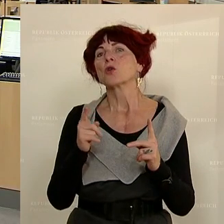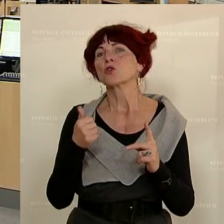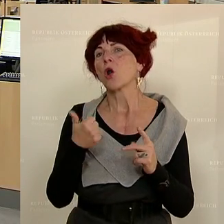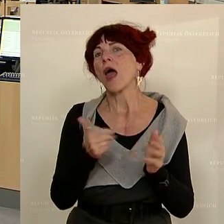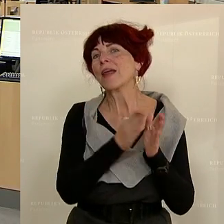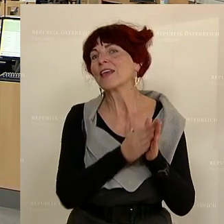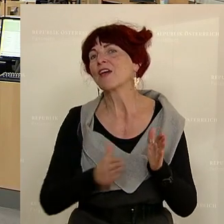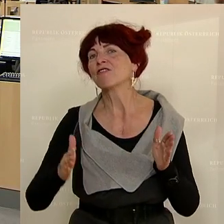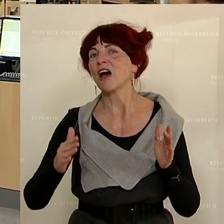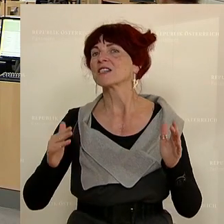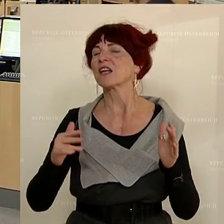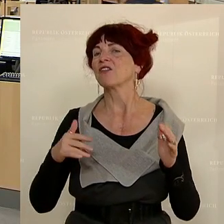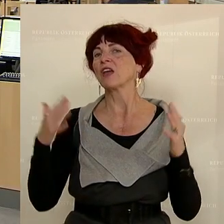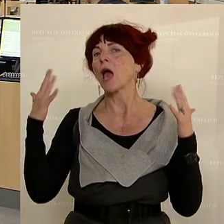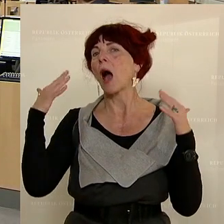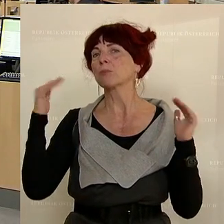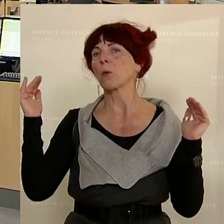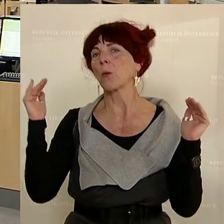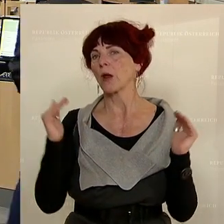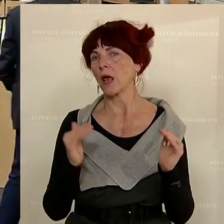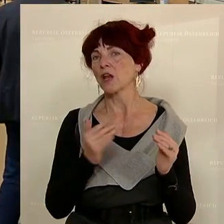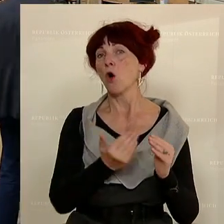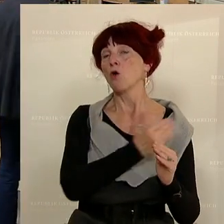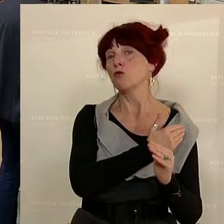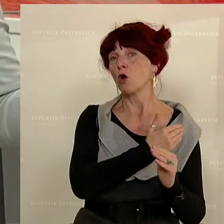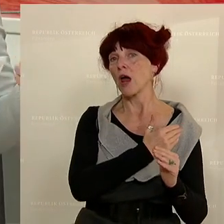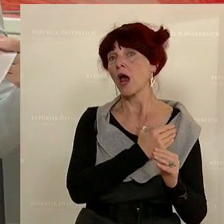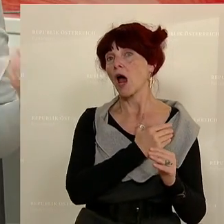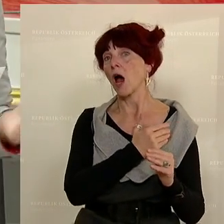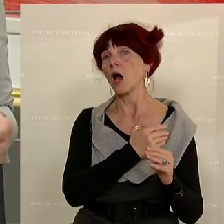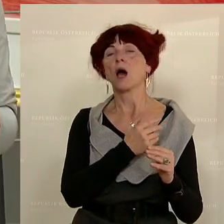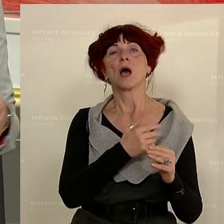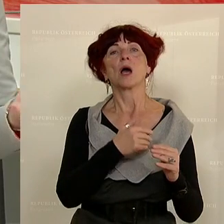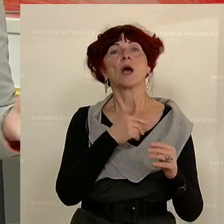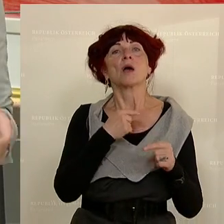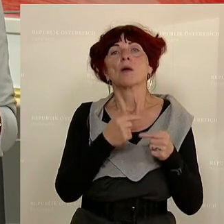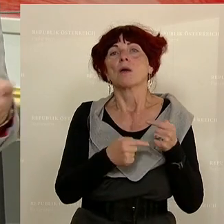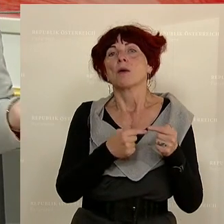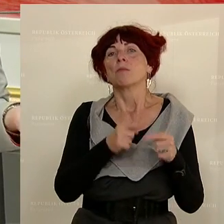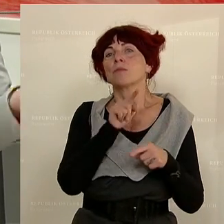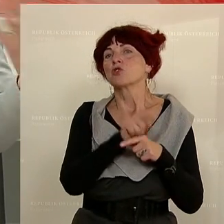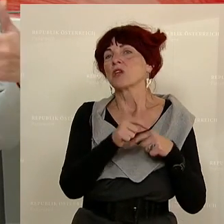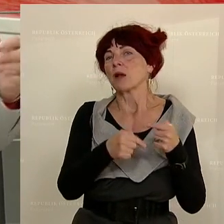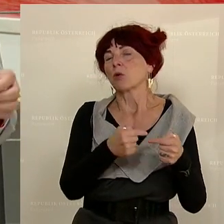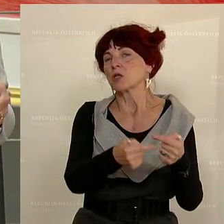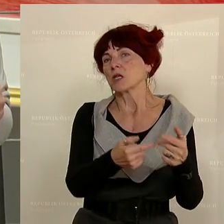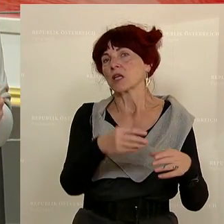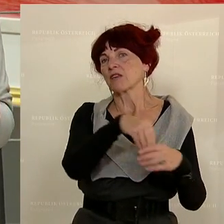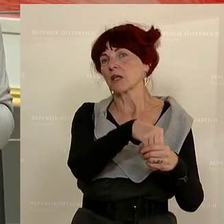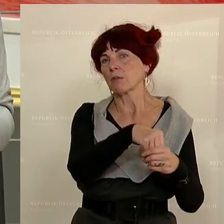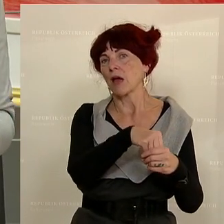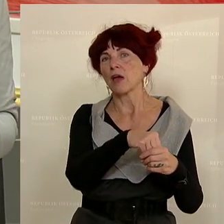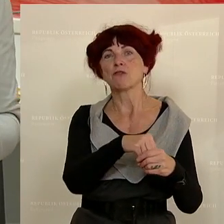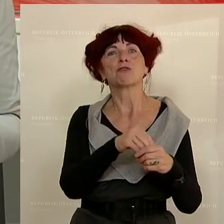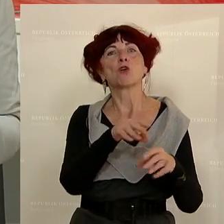einführen könnte, wenn man vormalig in einen Bestellprozess eingebunden gewesen wäre für die